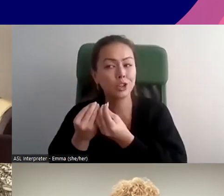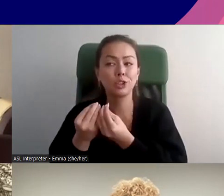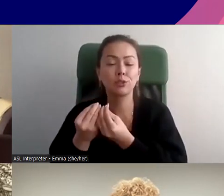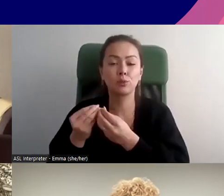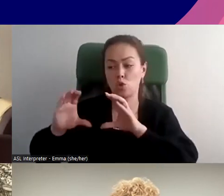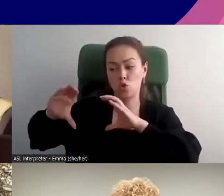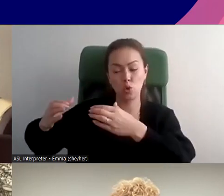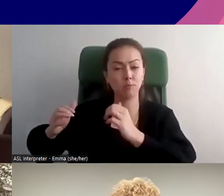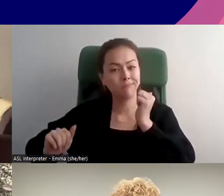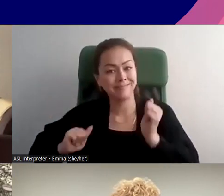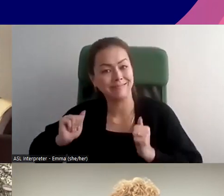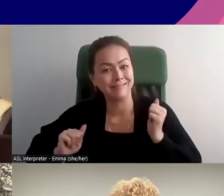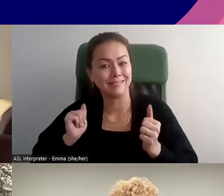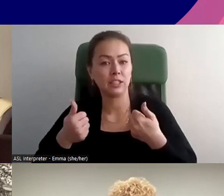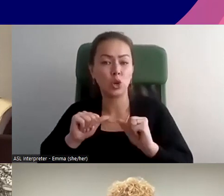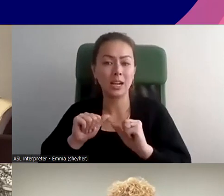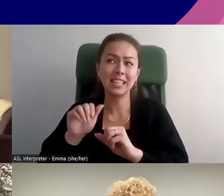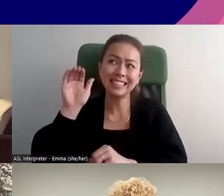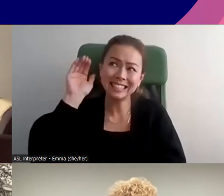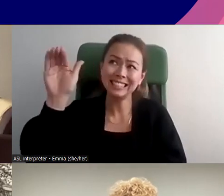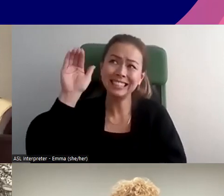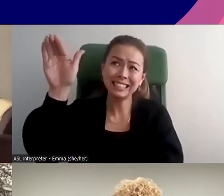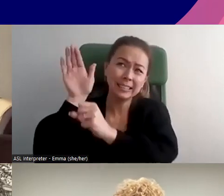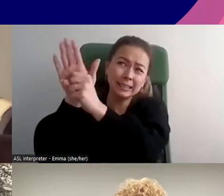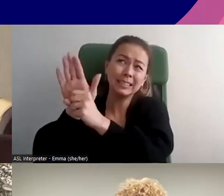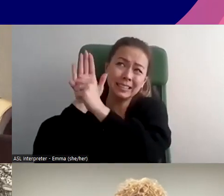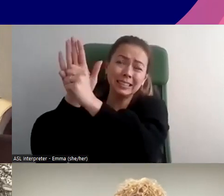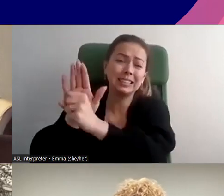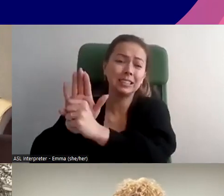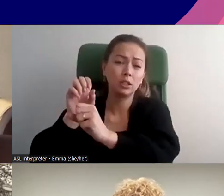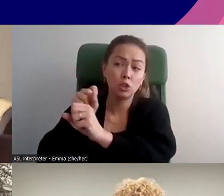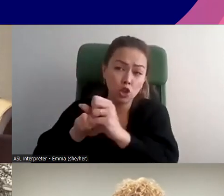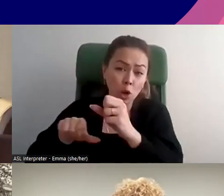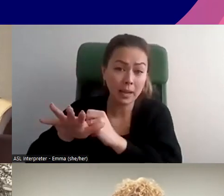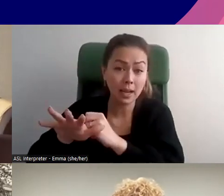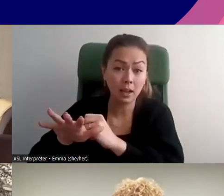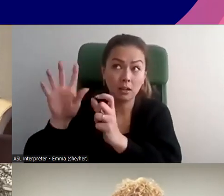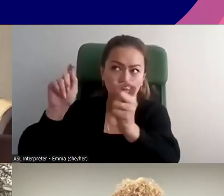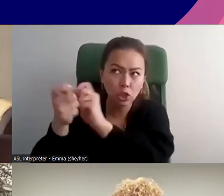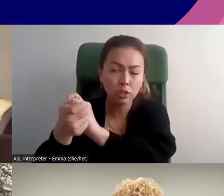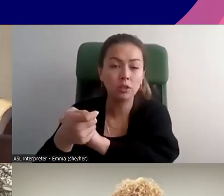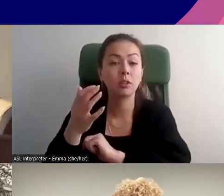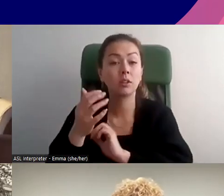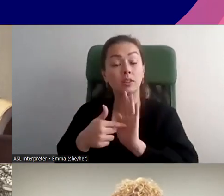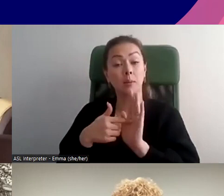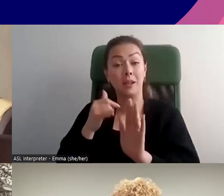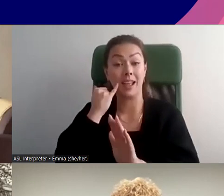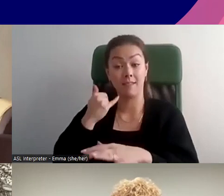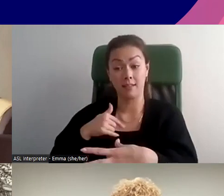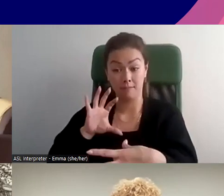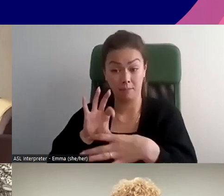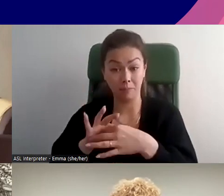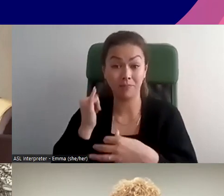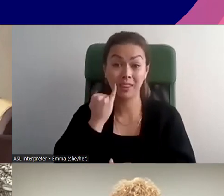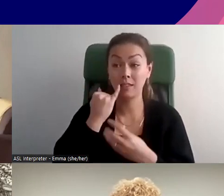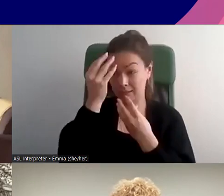excellentes qui essaient de faire en sorte que les compagnies de médias sociaux changent la façon